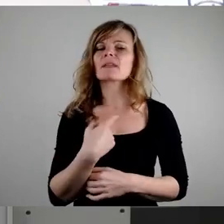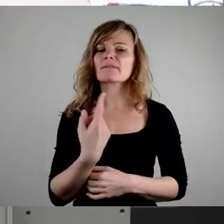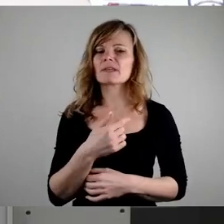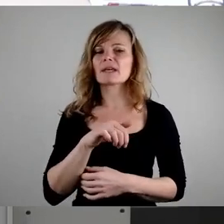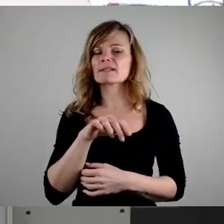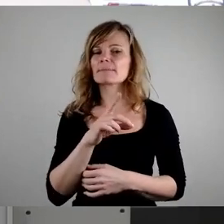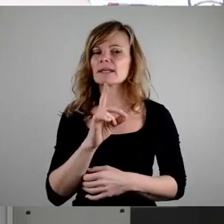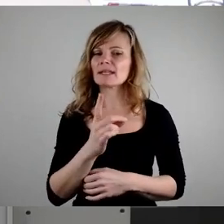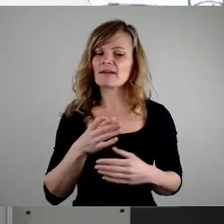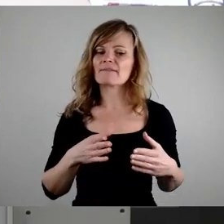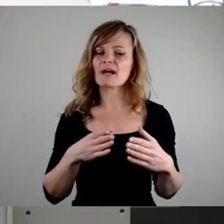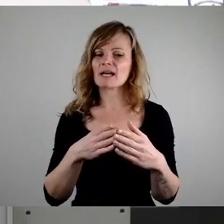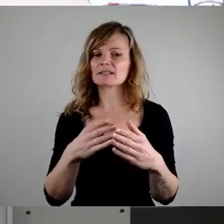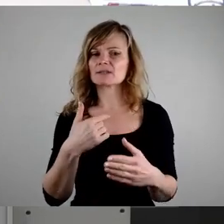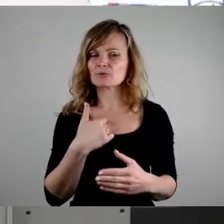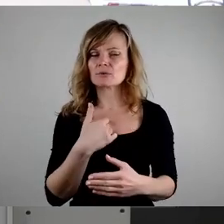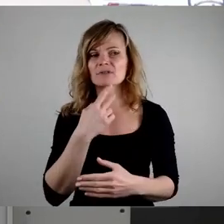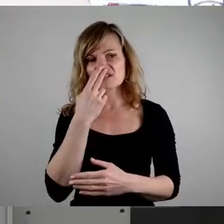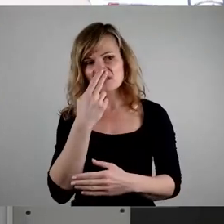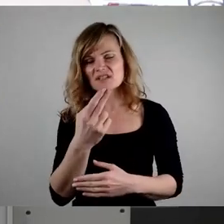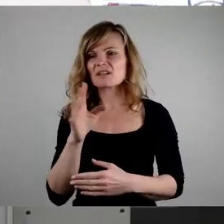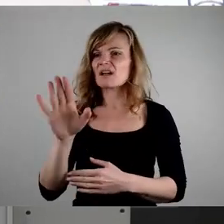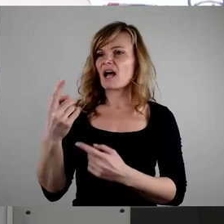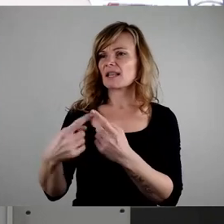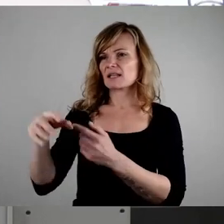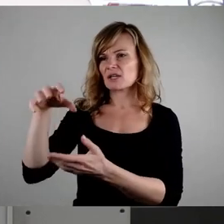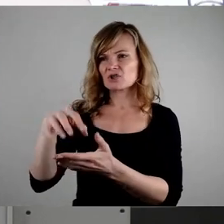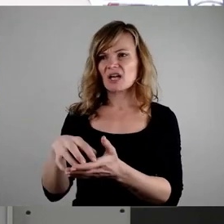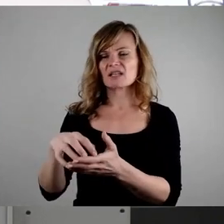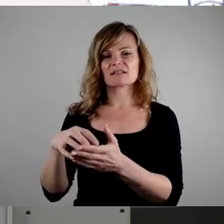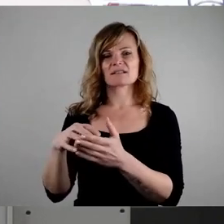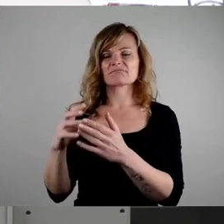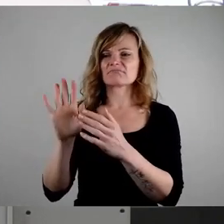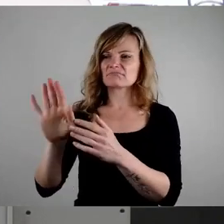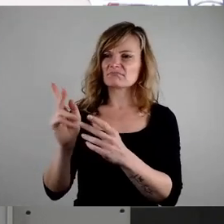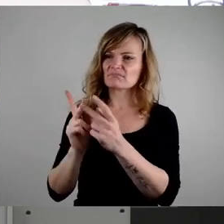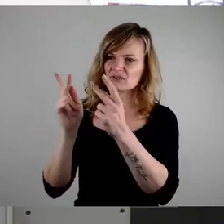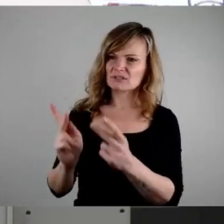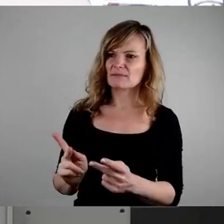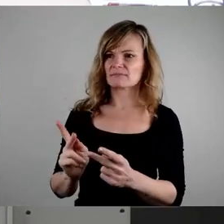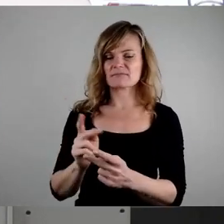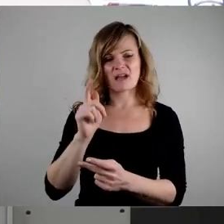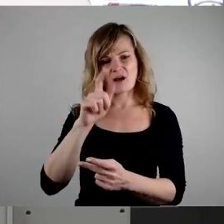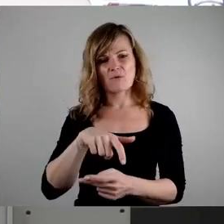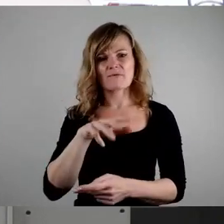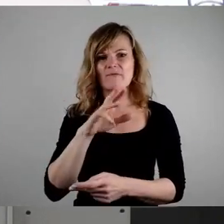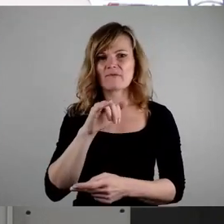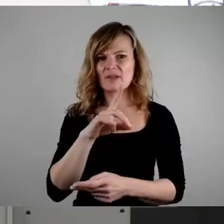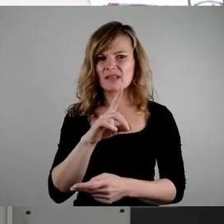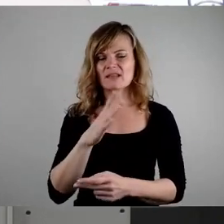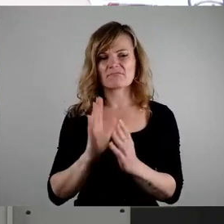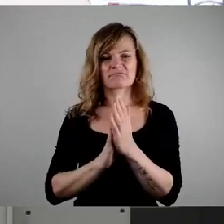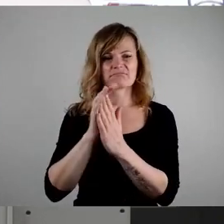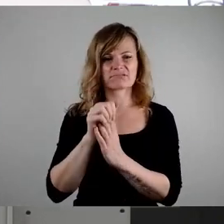Meinung, dass wir kein Konzept aus anderen Städten jetzt über die WED überstülpen sollten, weil die WED als vergleichsweise junges Unternehmen,